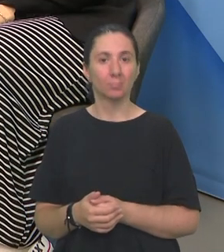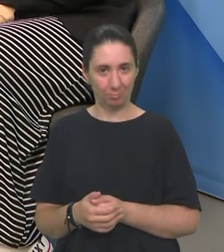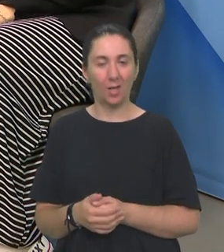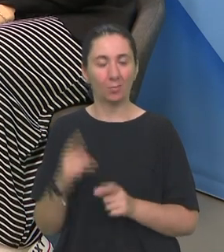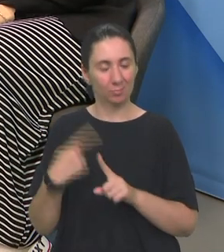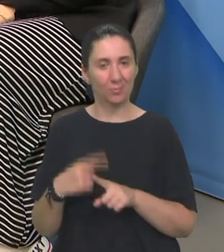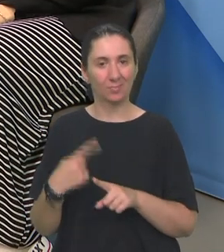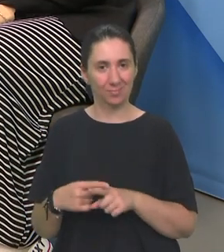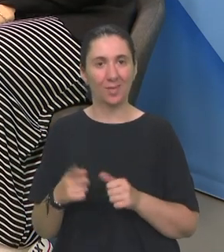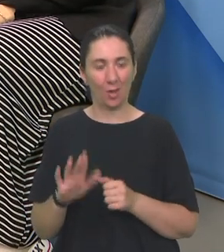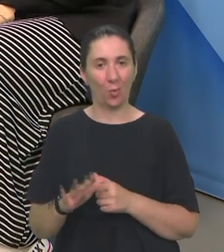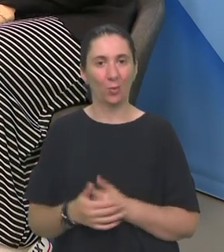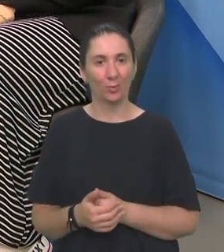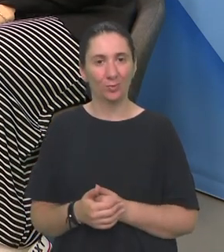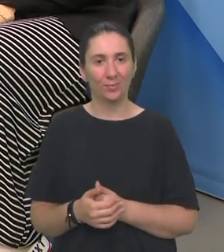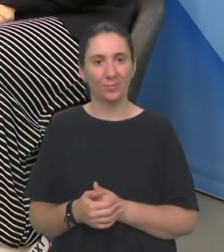Tako je